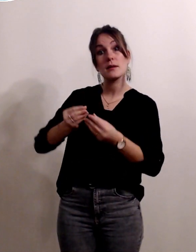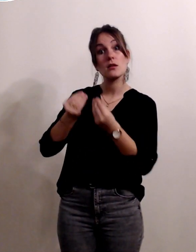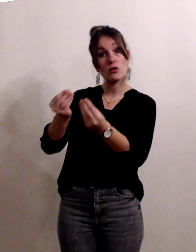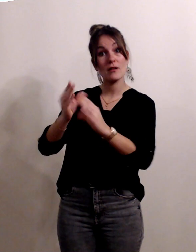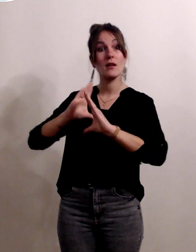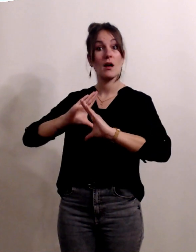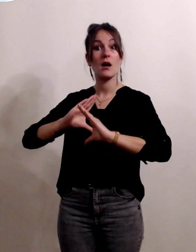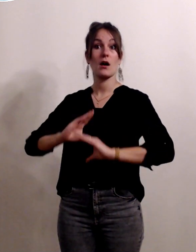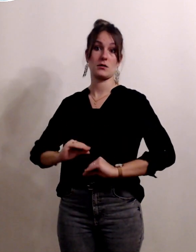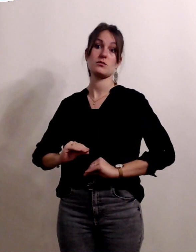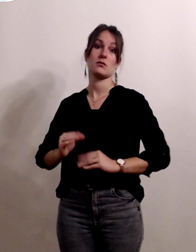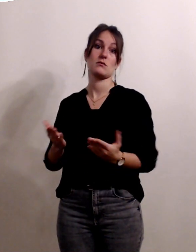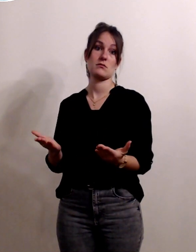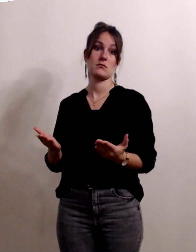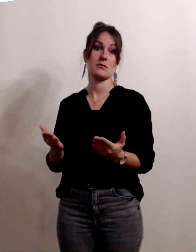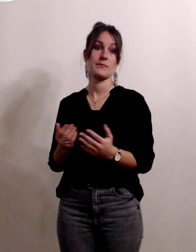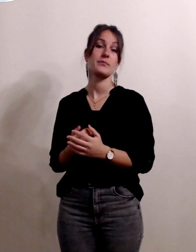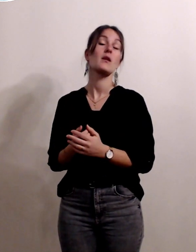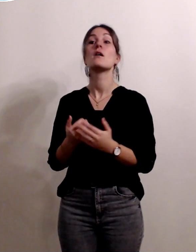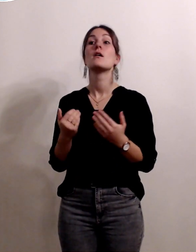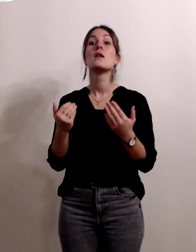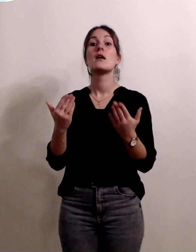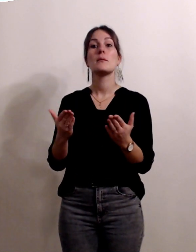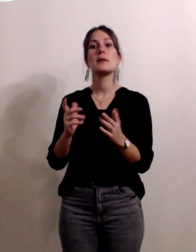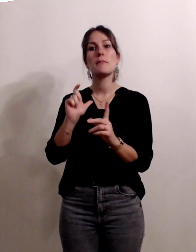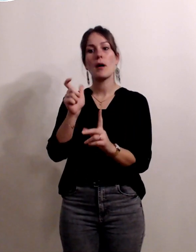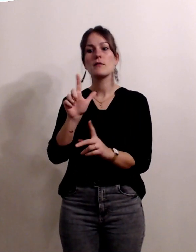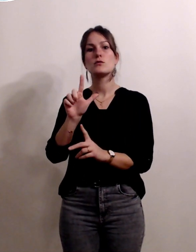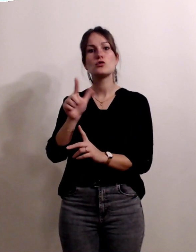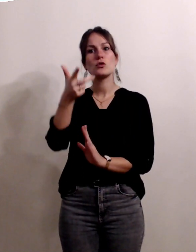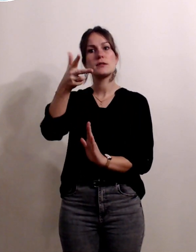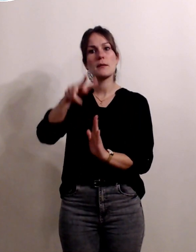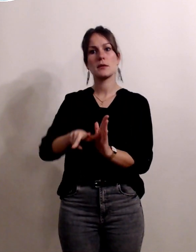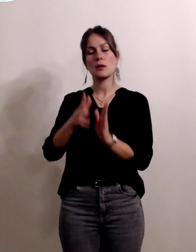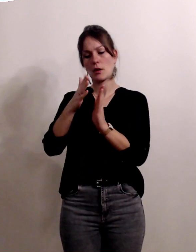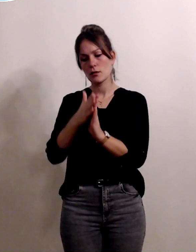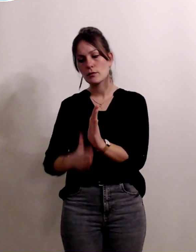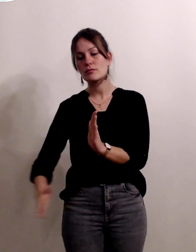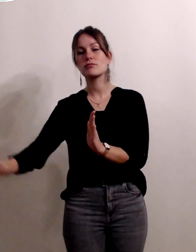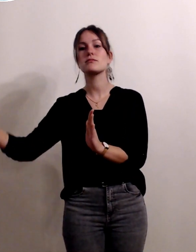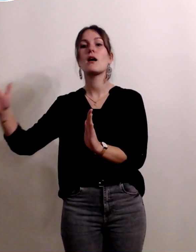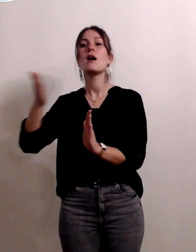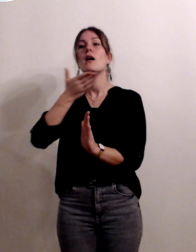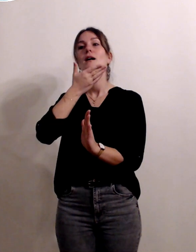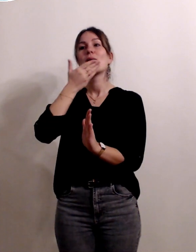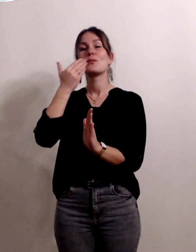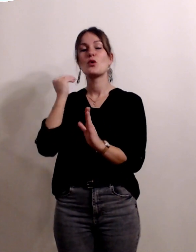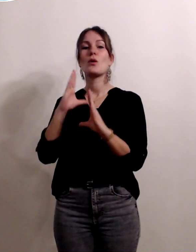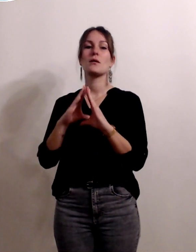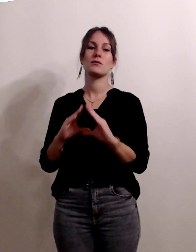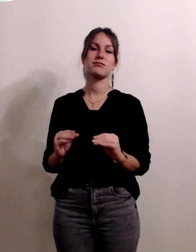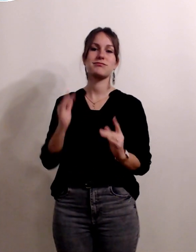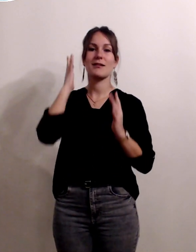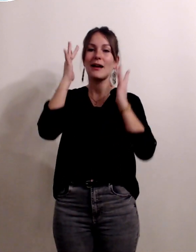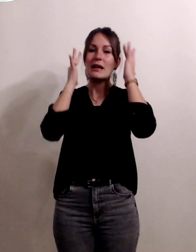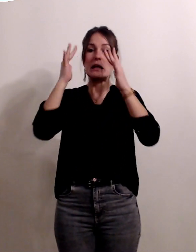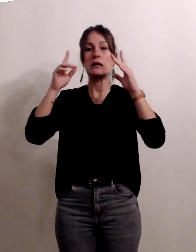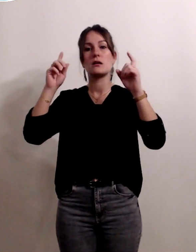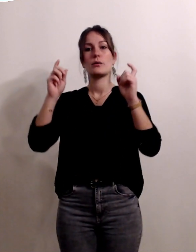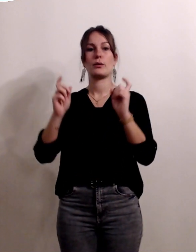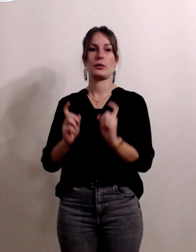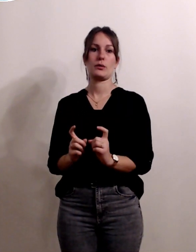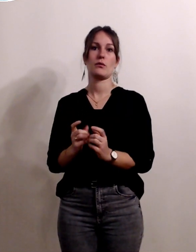'aborder le deuxième trimestre de la grossesse de façon extrêmement posée et sereine et